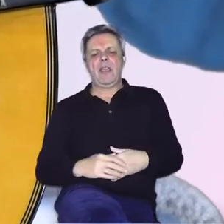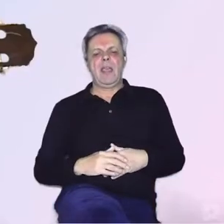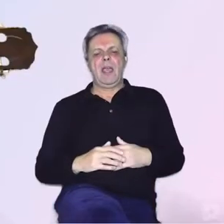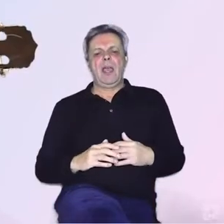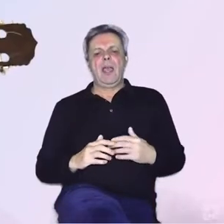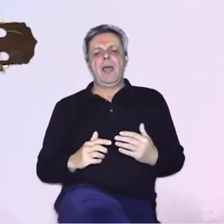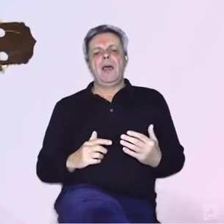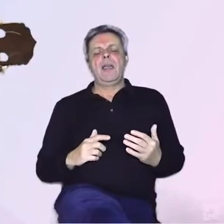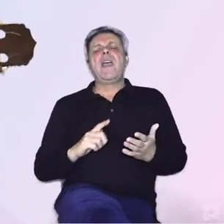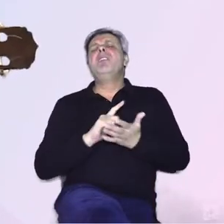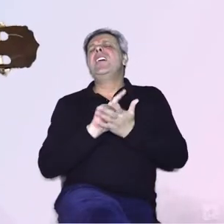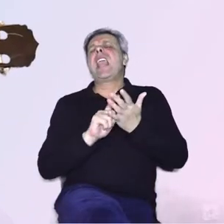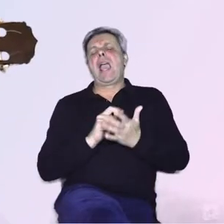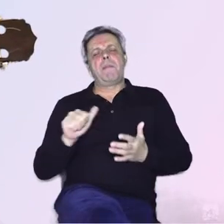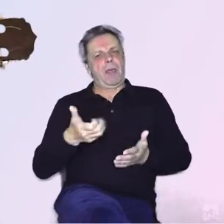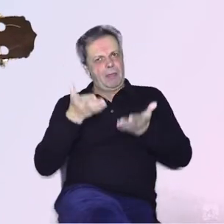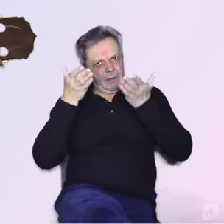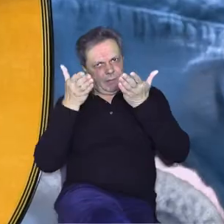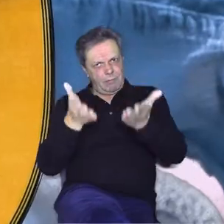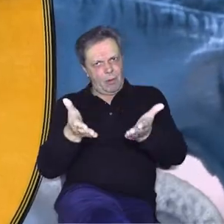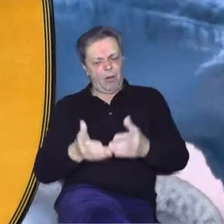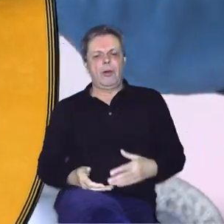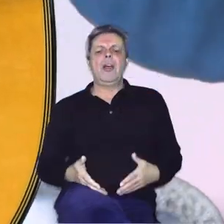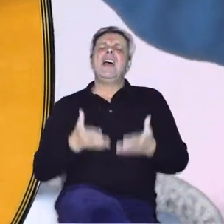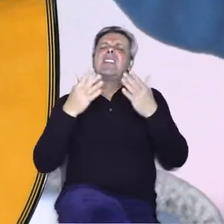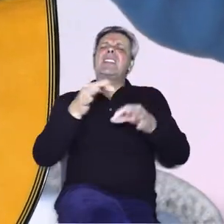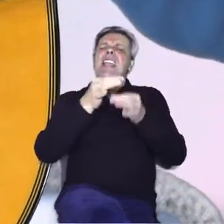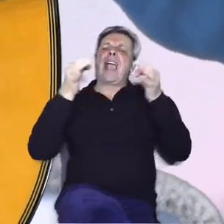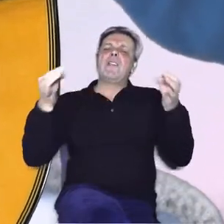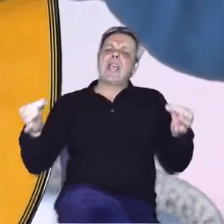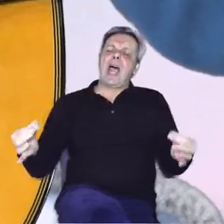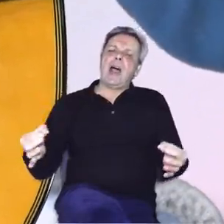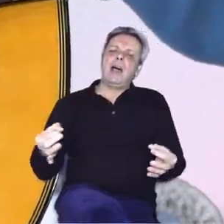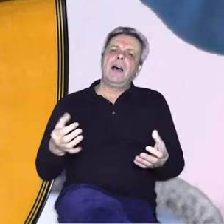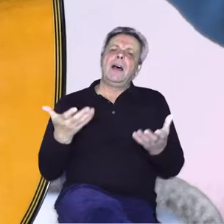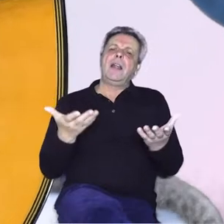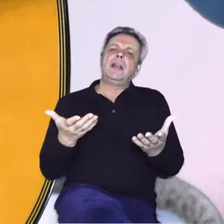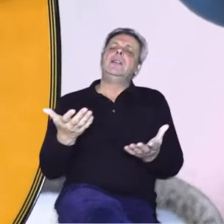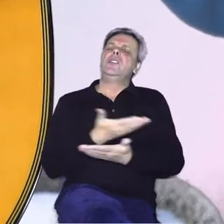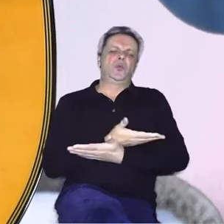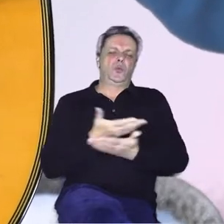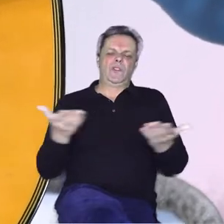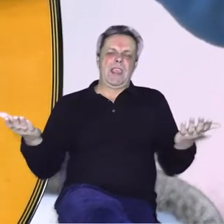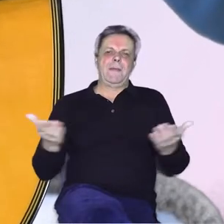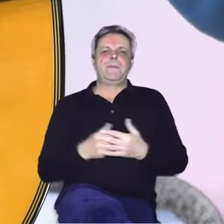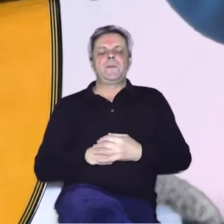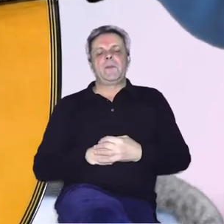vrijeme je to. Takvi dani su svi